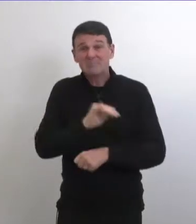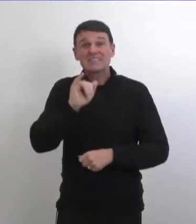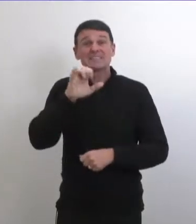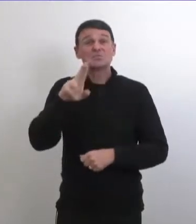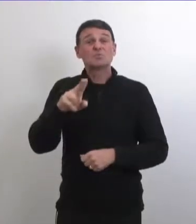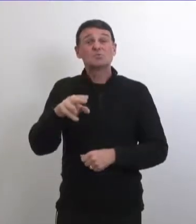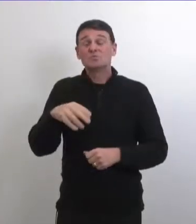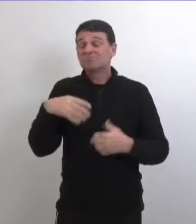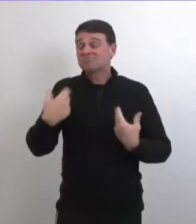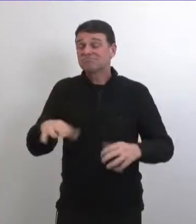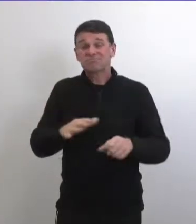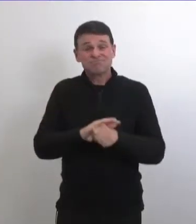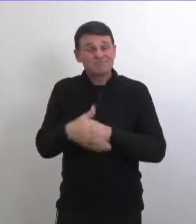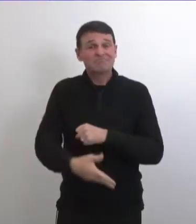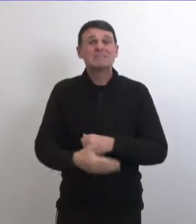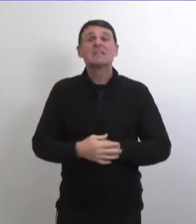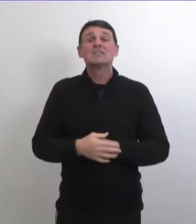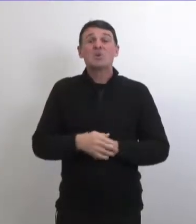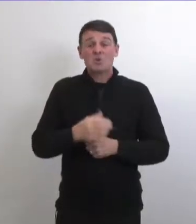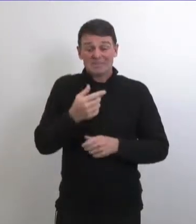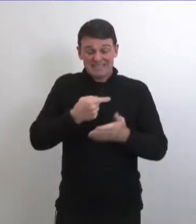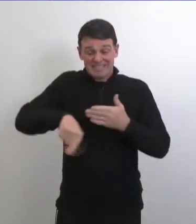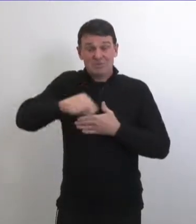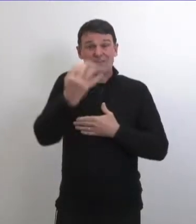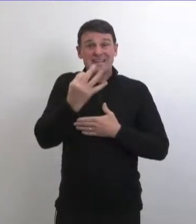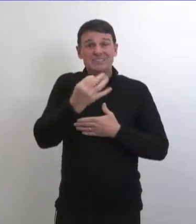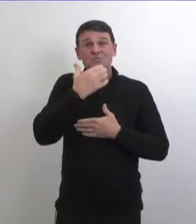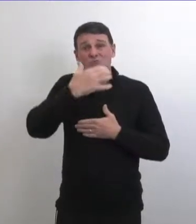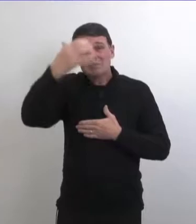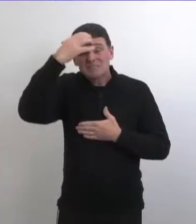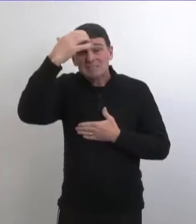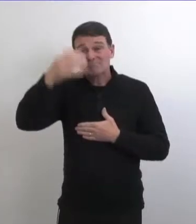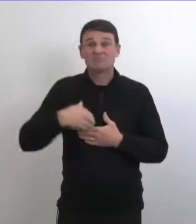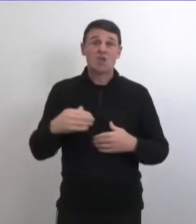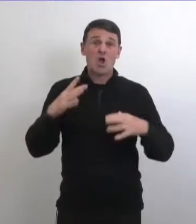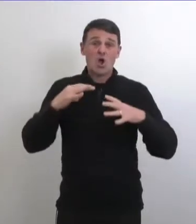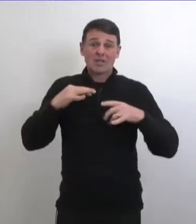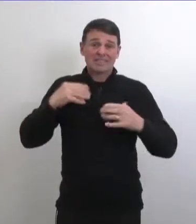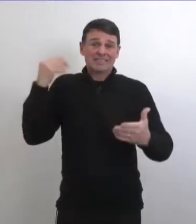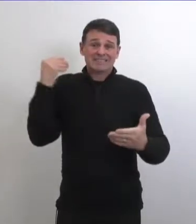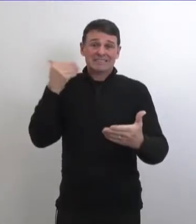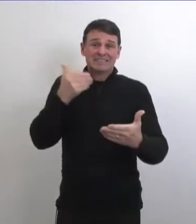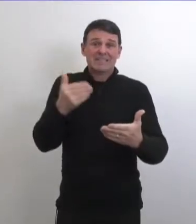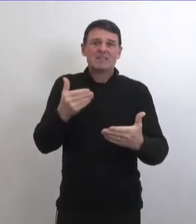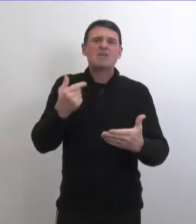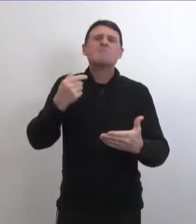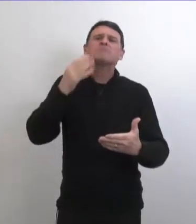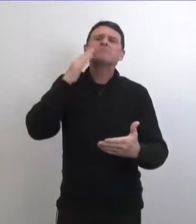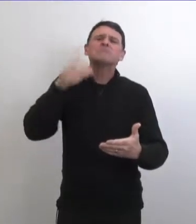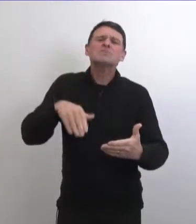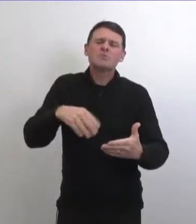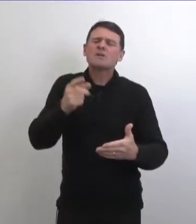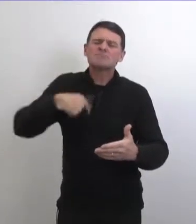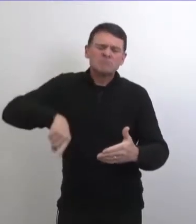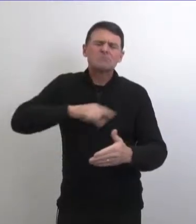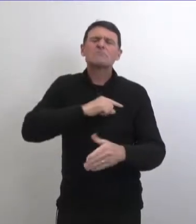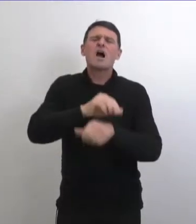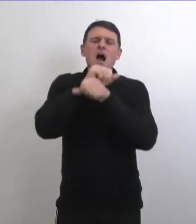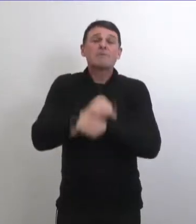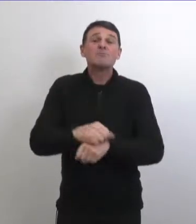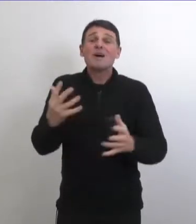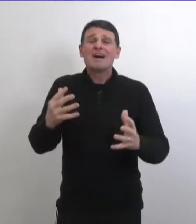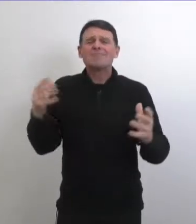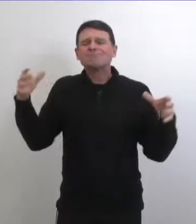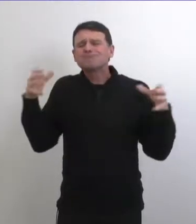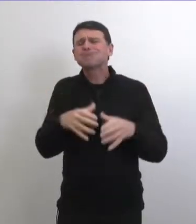élevé noël et la semaine prochaine les vacances approche les fêtes approche nous avons tous l